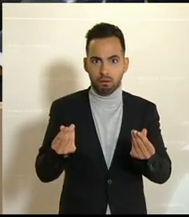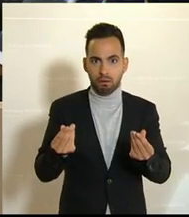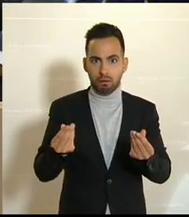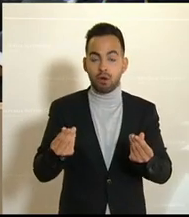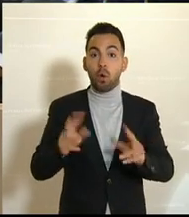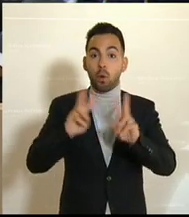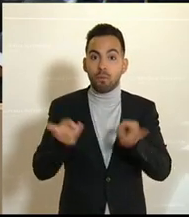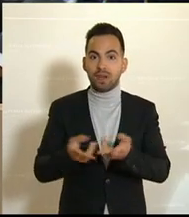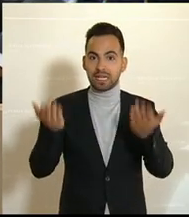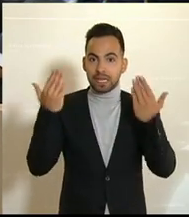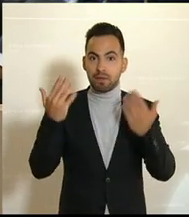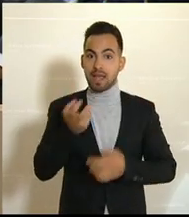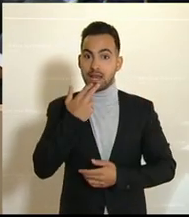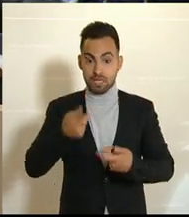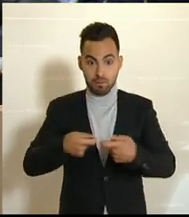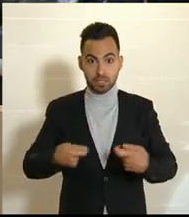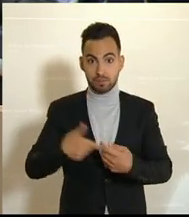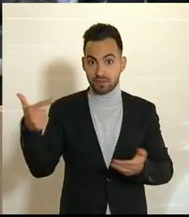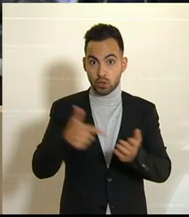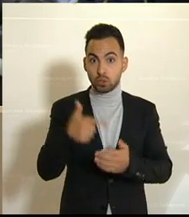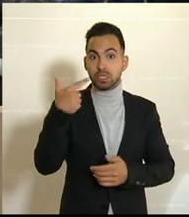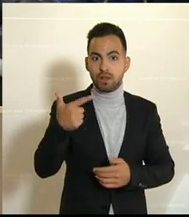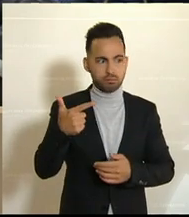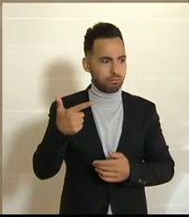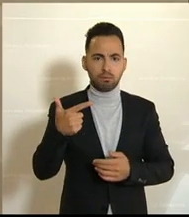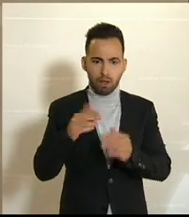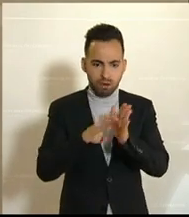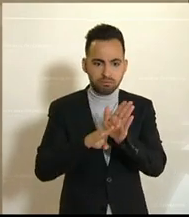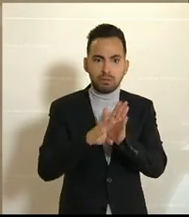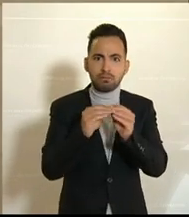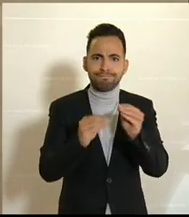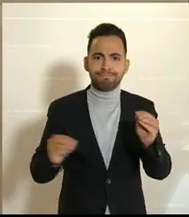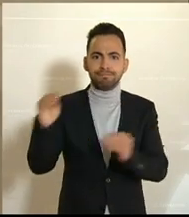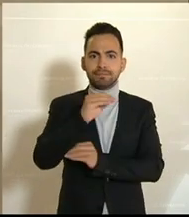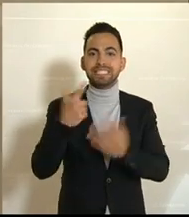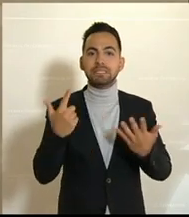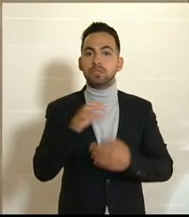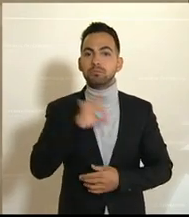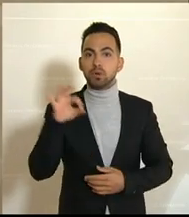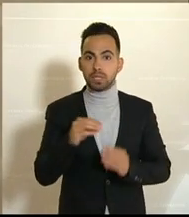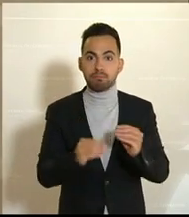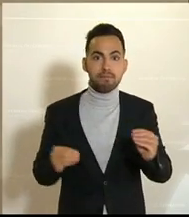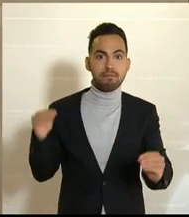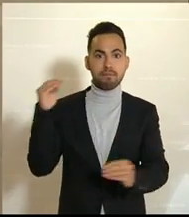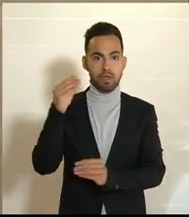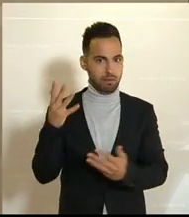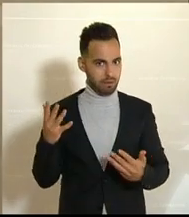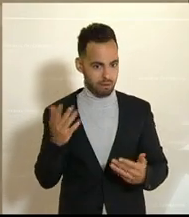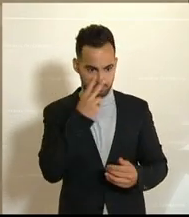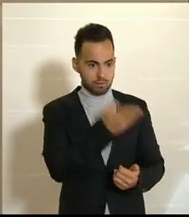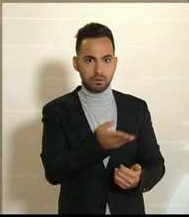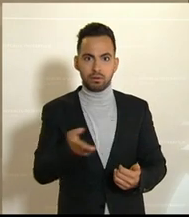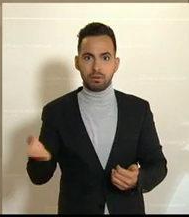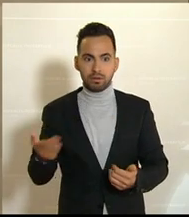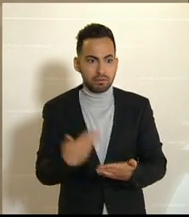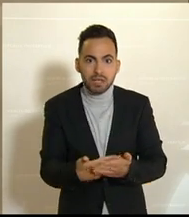Klima und Energiemaßnahmen wird 2020 um fast 70 Prozent erhöht. Und vor allem auch deshalb ist es notwendig,